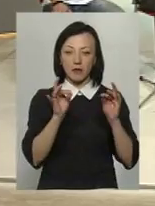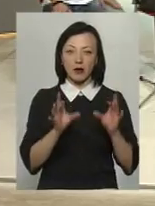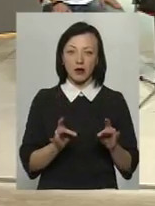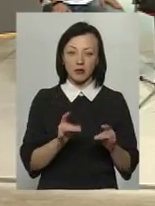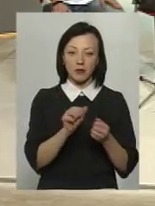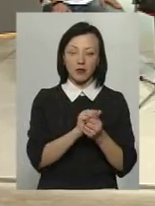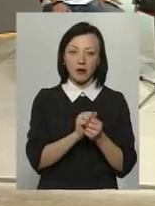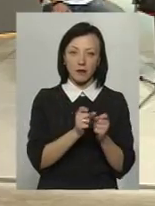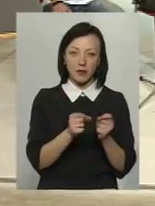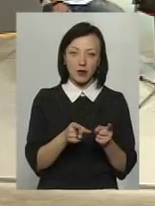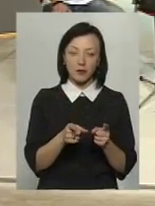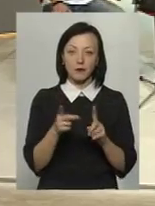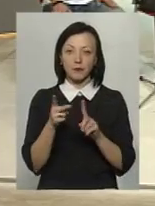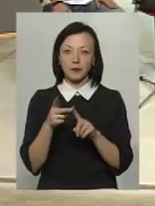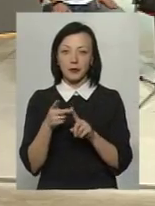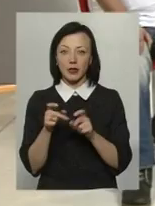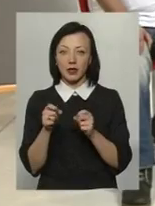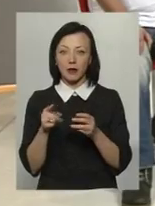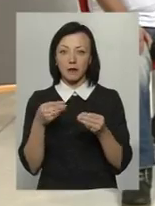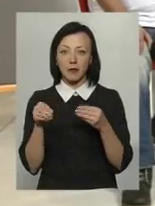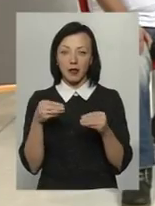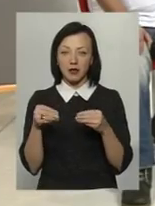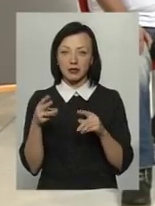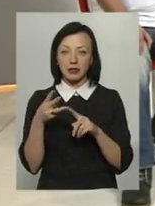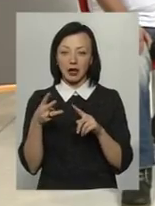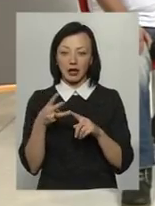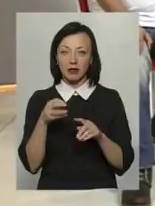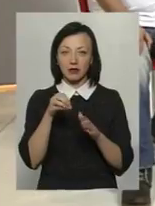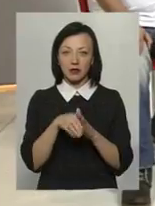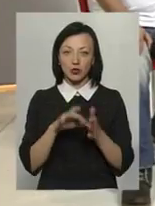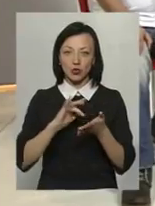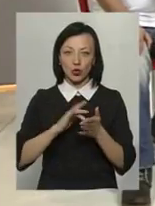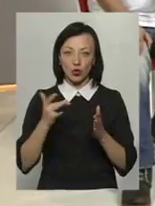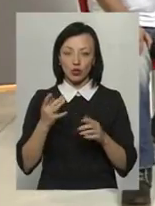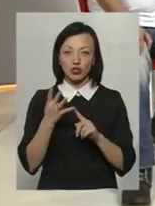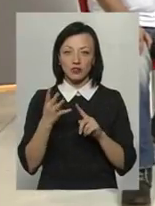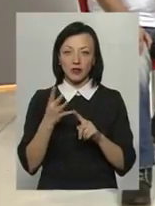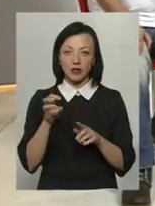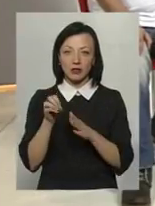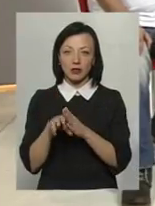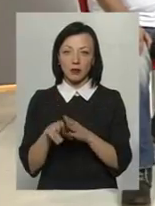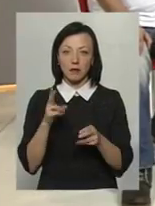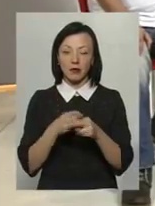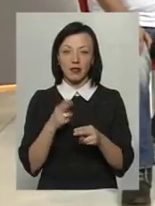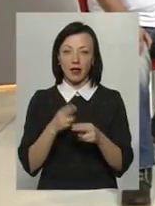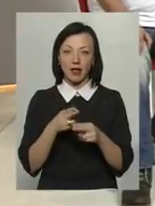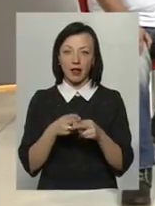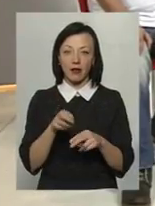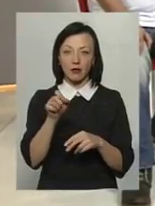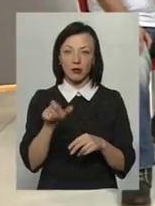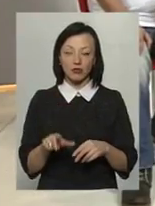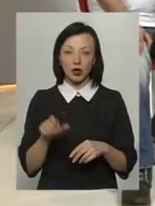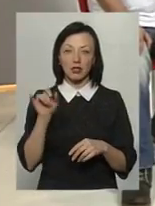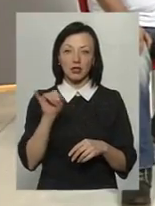папір складаю, в інший я складаю пластик, в третій я складаю скло, в четвертій я складаю металеві, якщо є бляшанки,